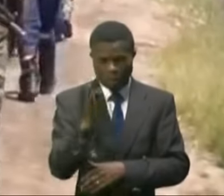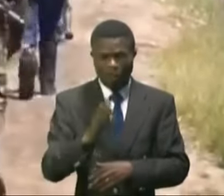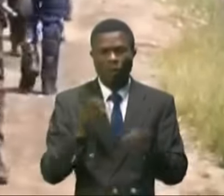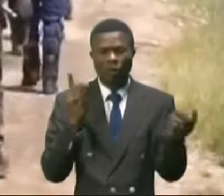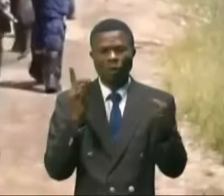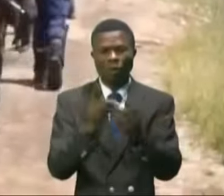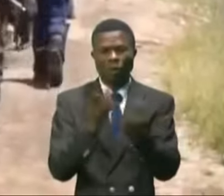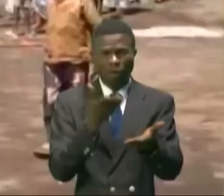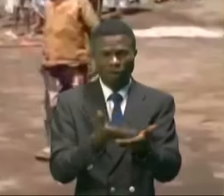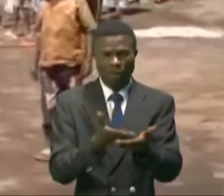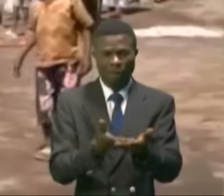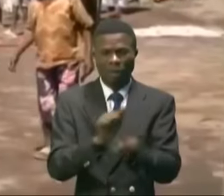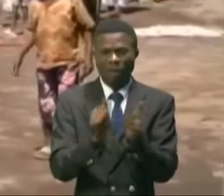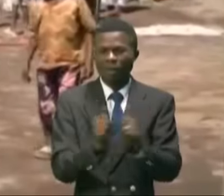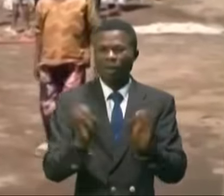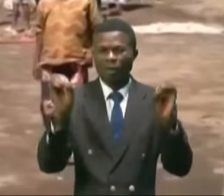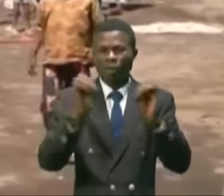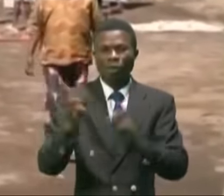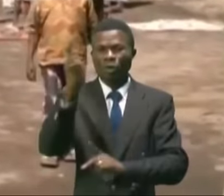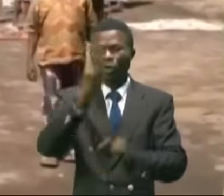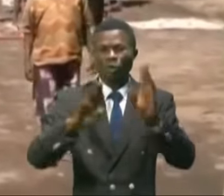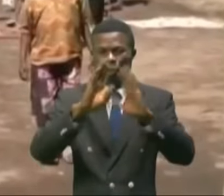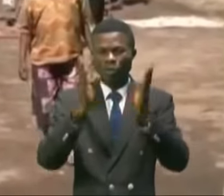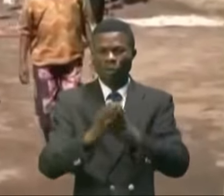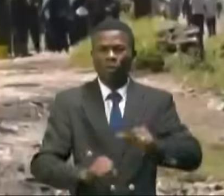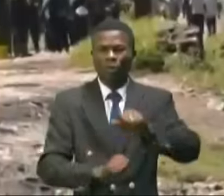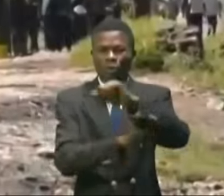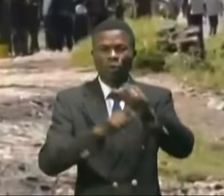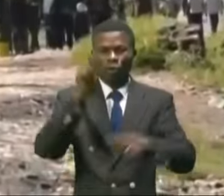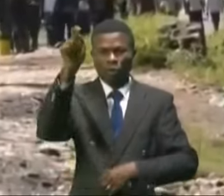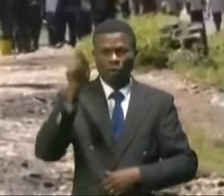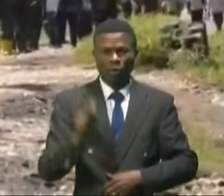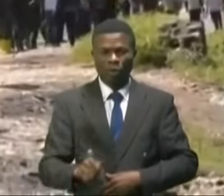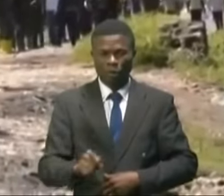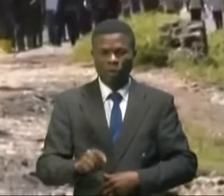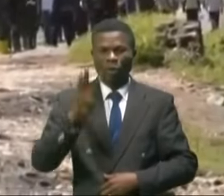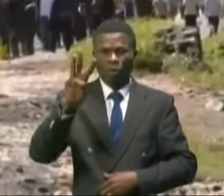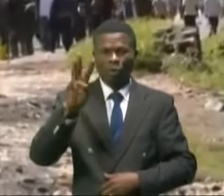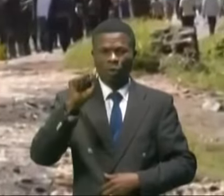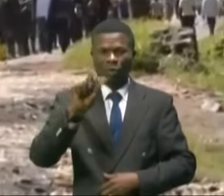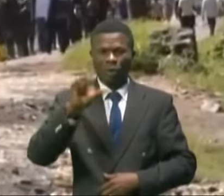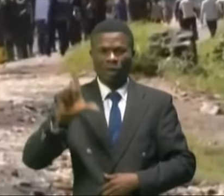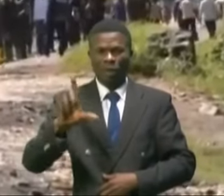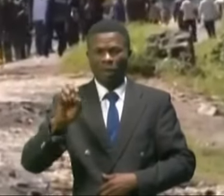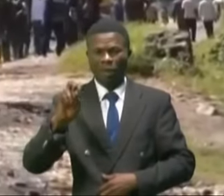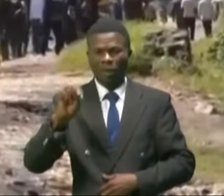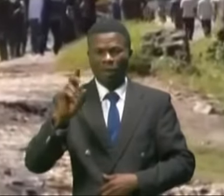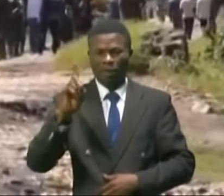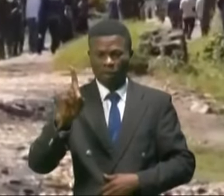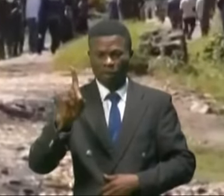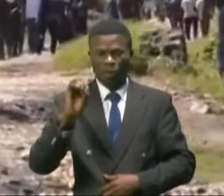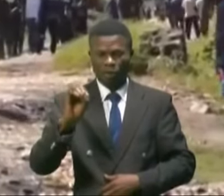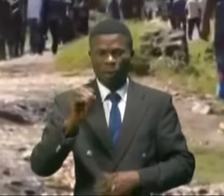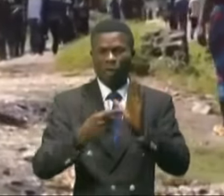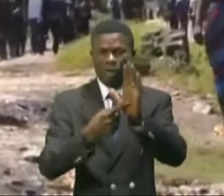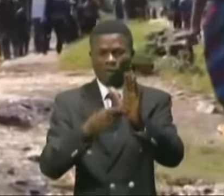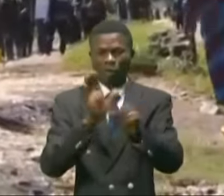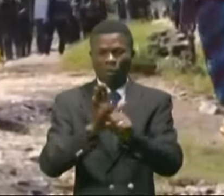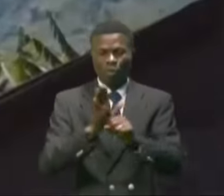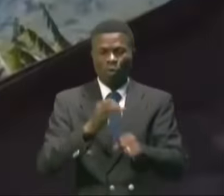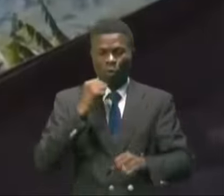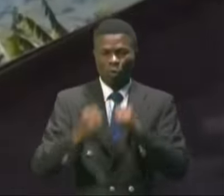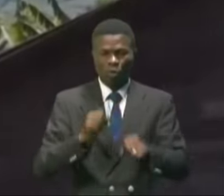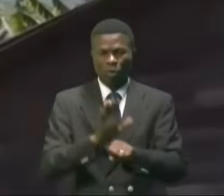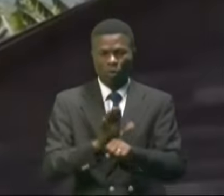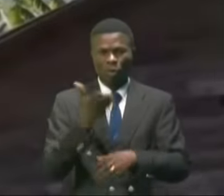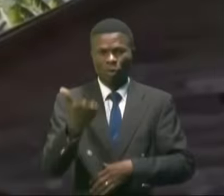-vous, sans incident. Les habitants soutiennent leur armée et les Ouazalendos, mais aussi, ils demandent plus d'efforts